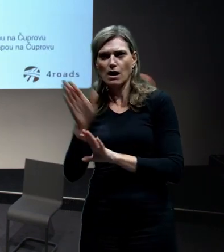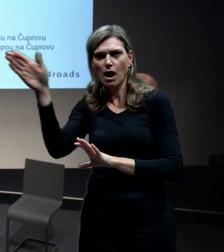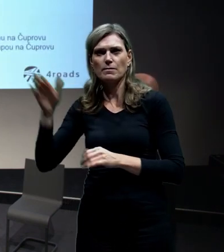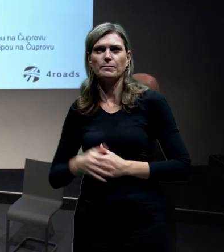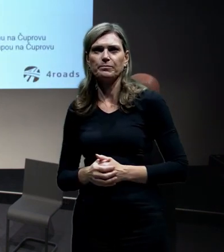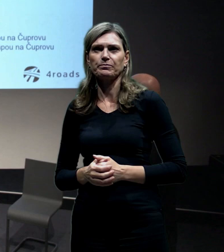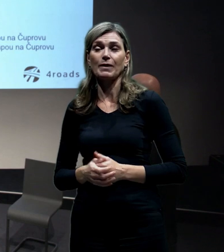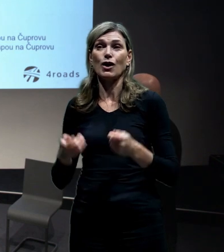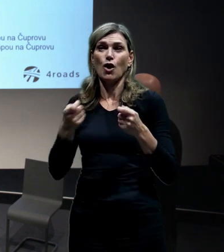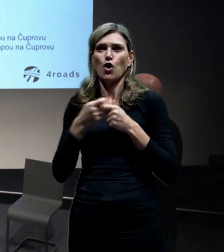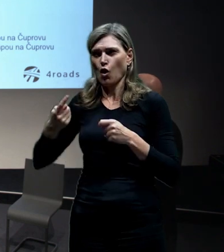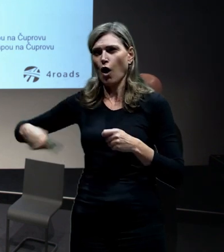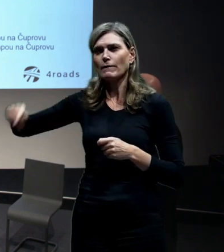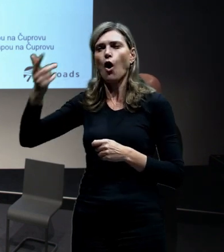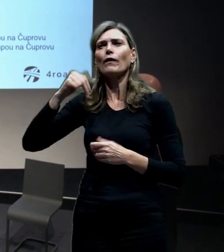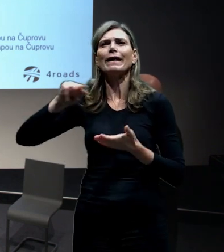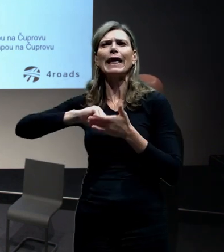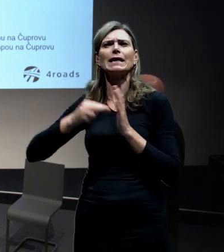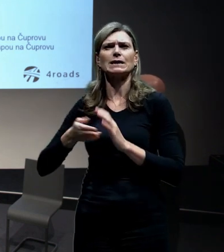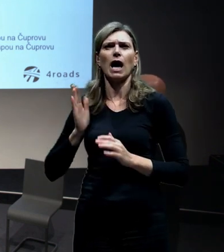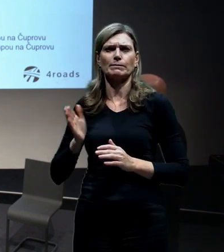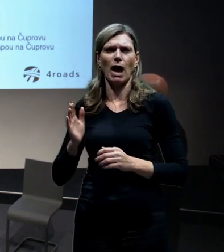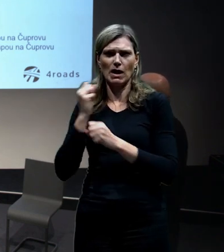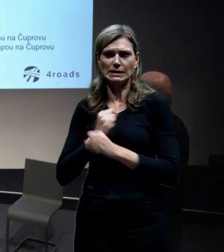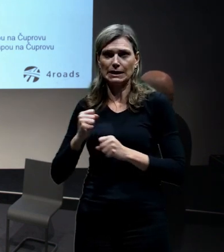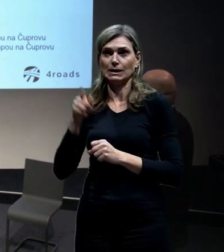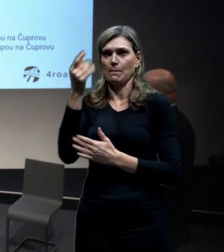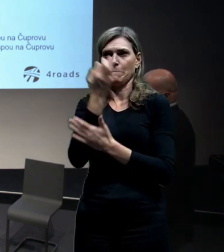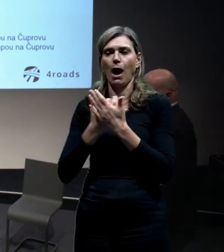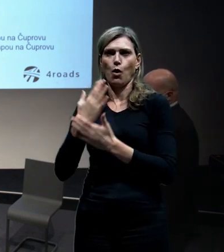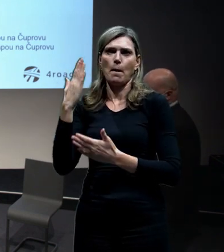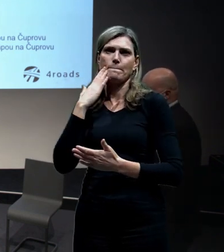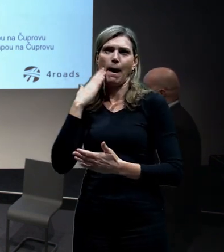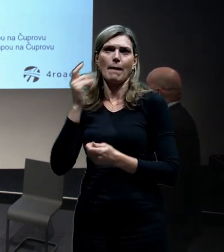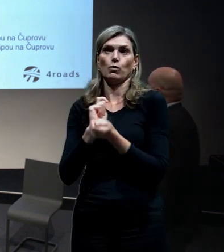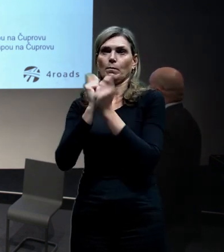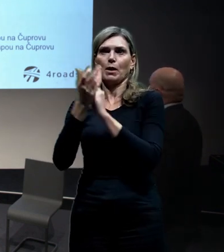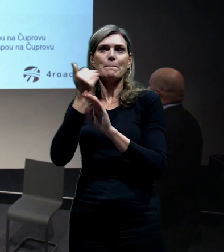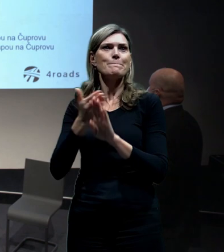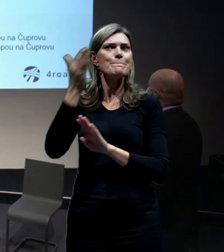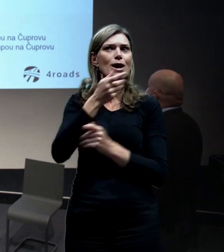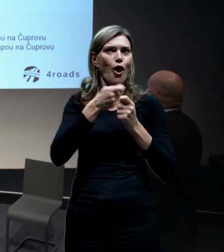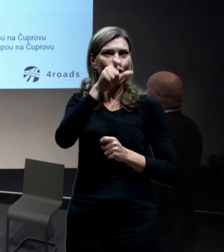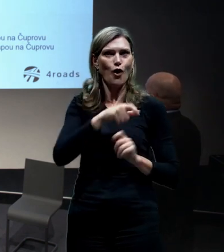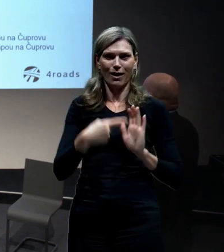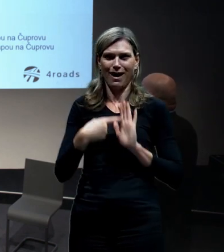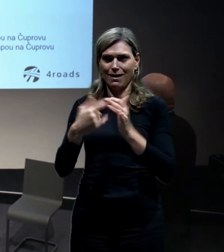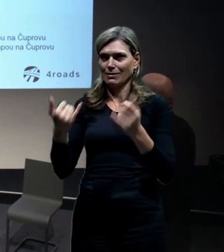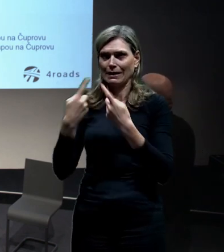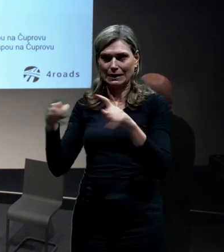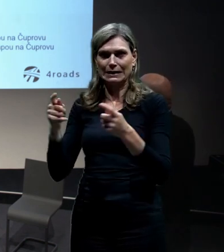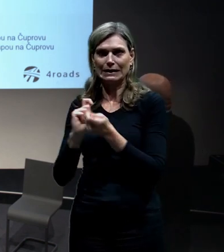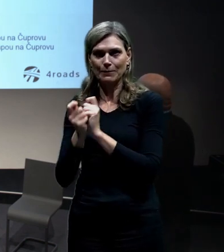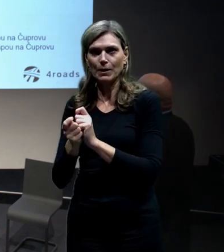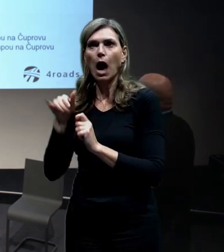Kolegové z TSK vidíte, že tady máme upravenou mapku oproti tomu, co ukazoval kolega přede mnou, kdy nám